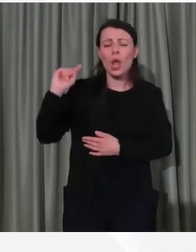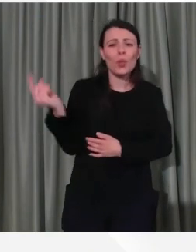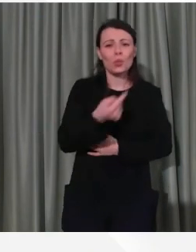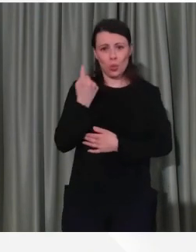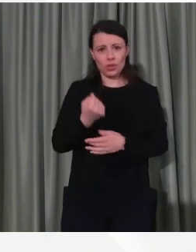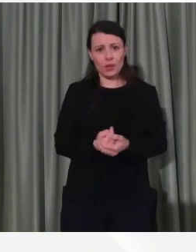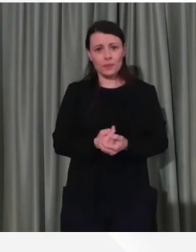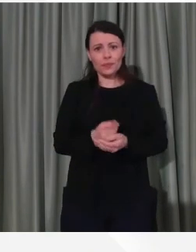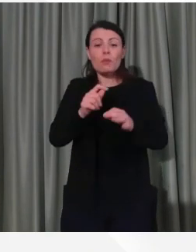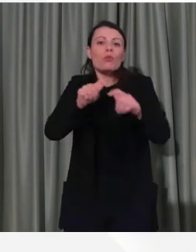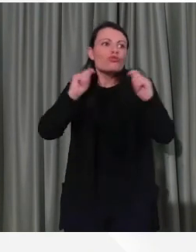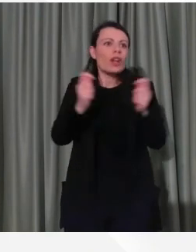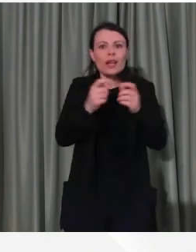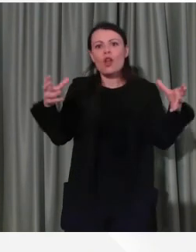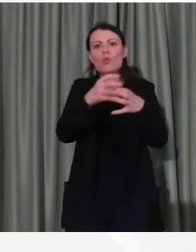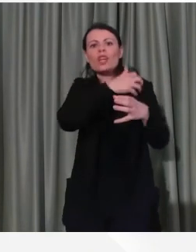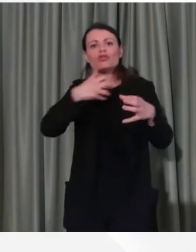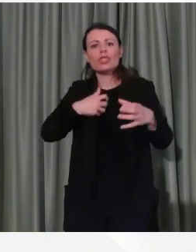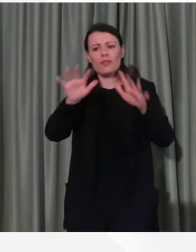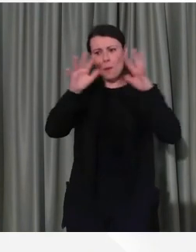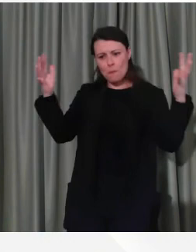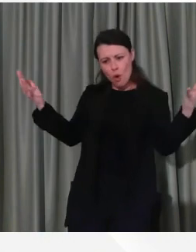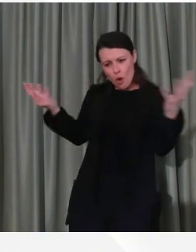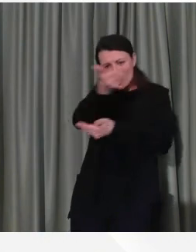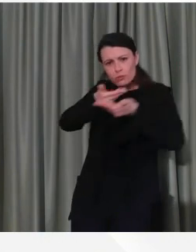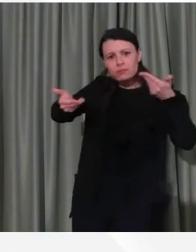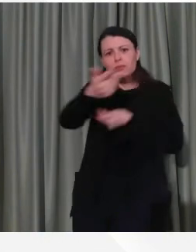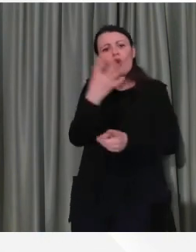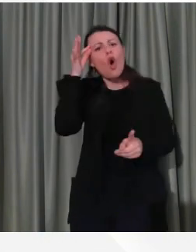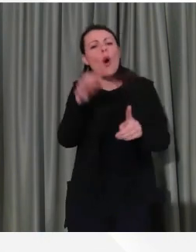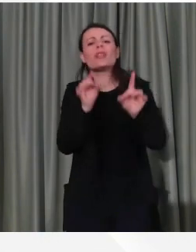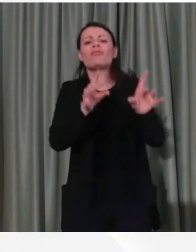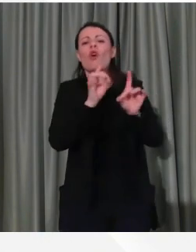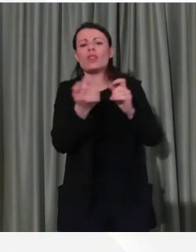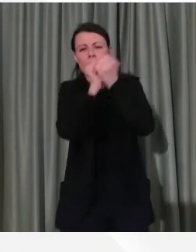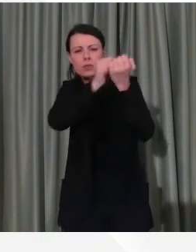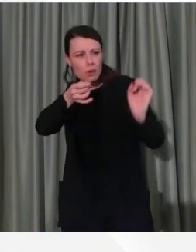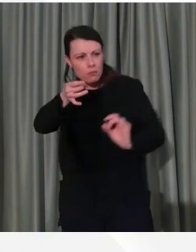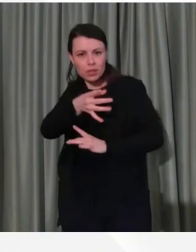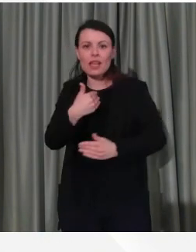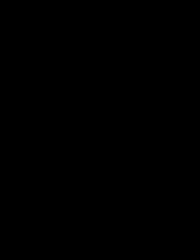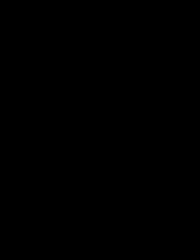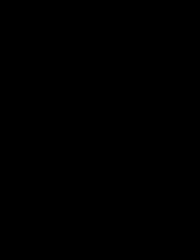fatto sta lavorando con tutto il mondo per combattere questo virus. Grazie e buona serata a tutti.